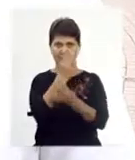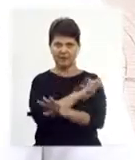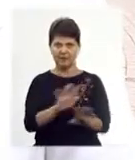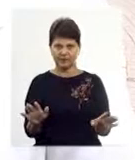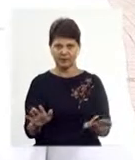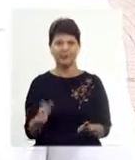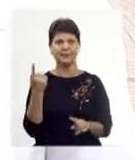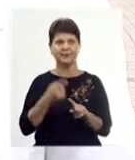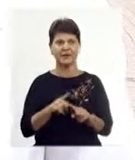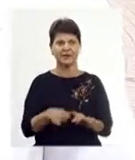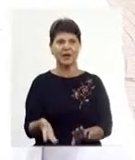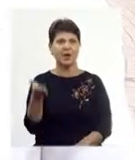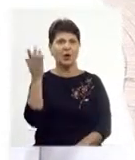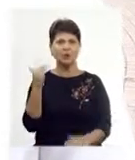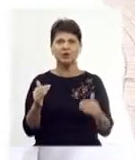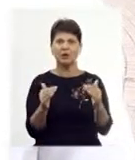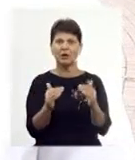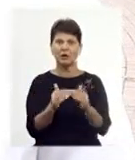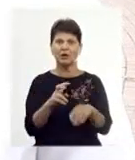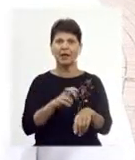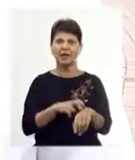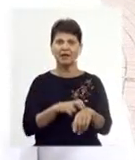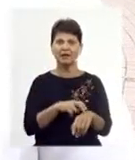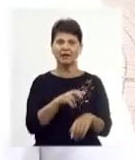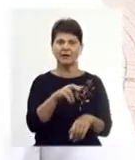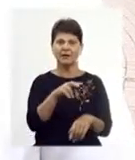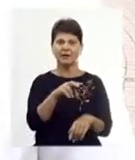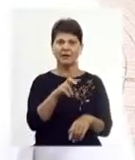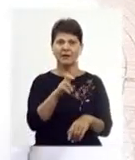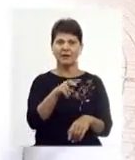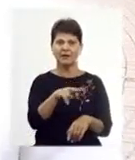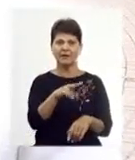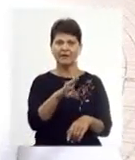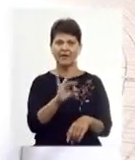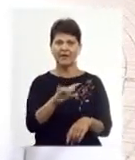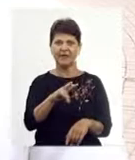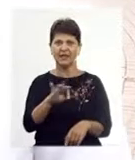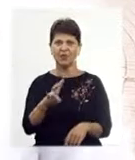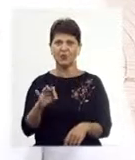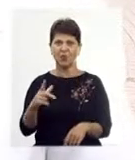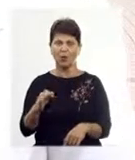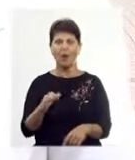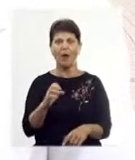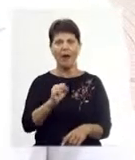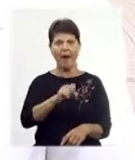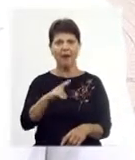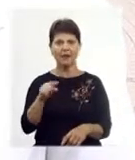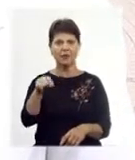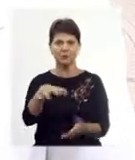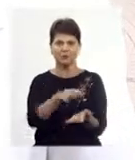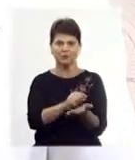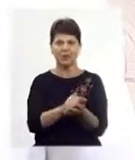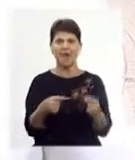колишній будинок лікаря Вілінського, але в певний час винаймав тут